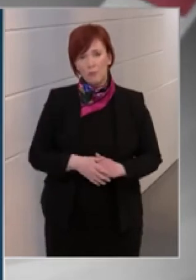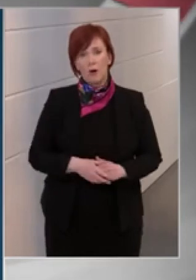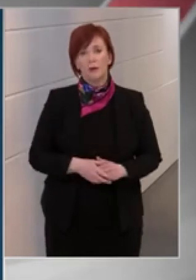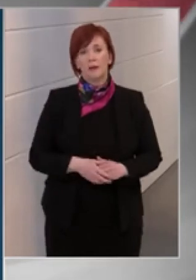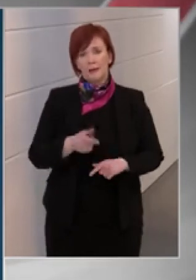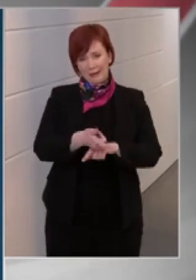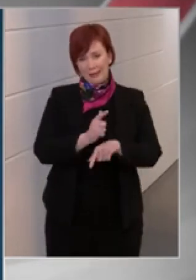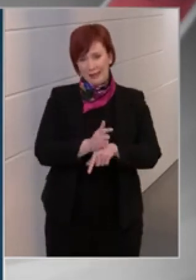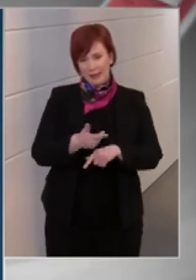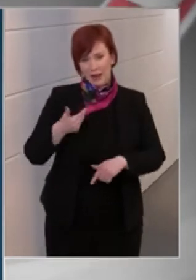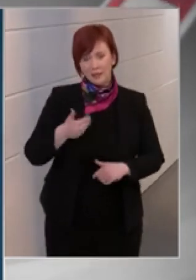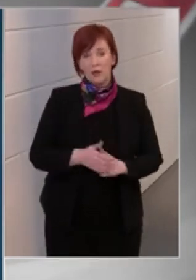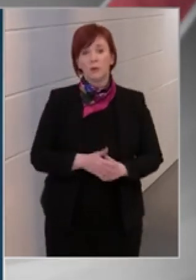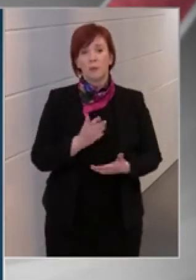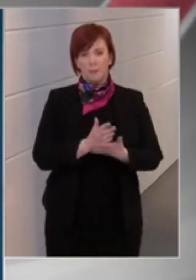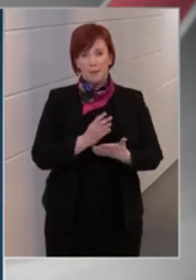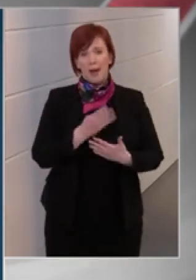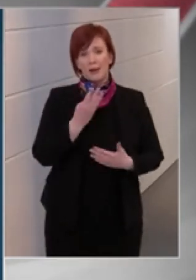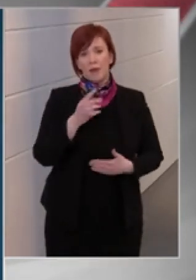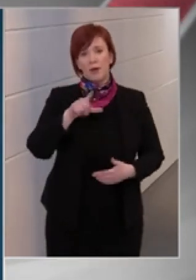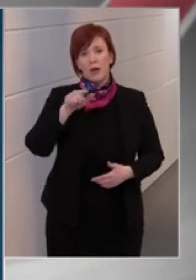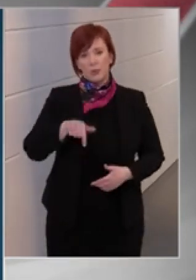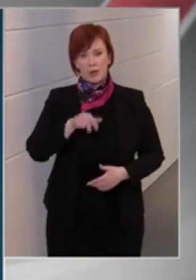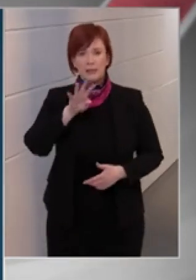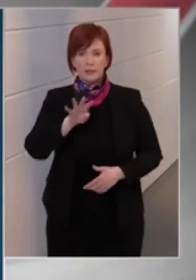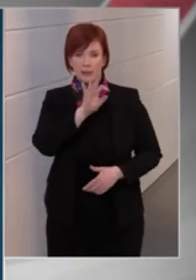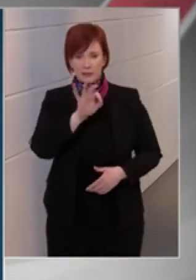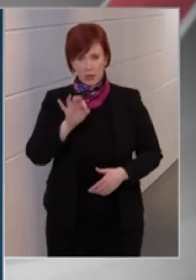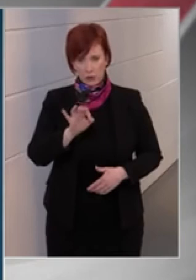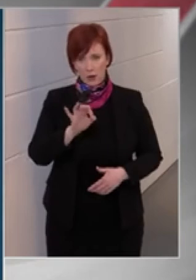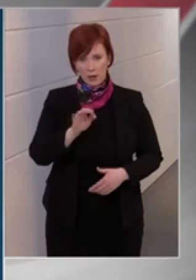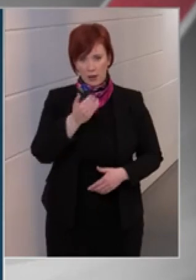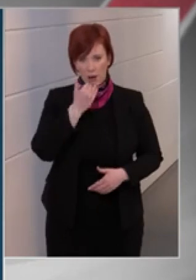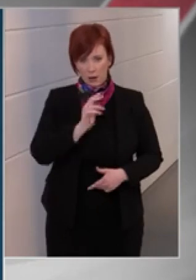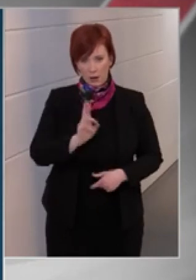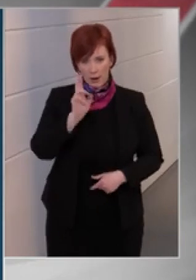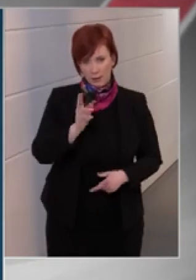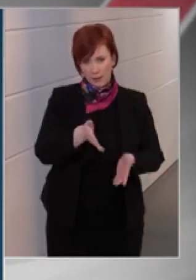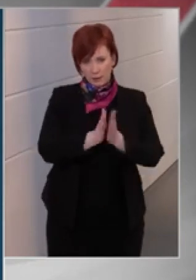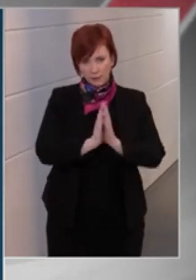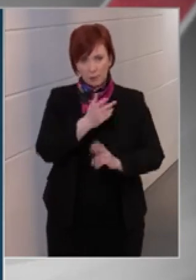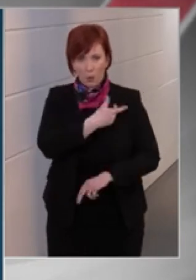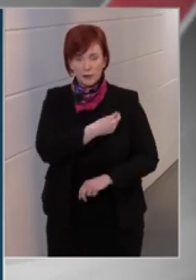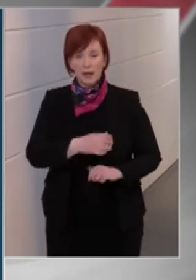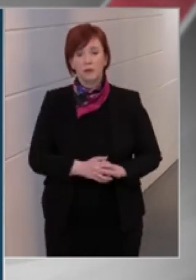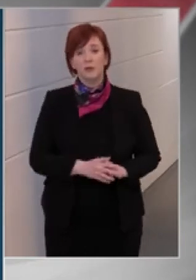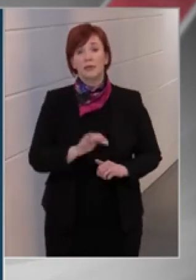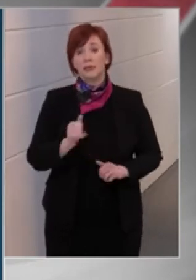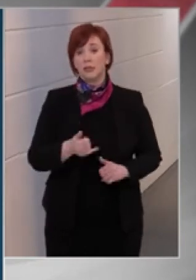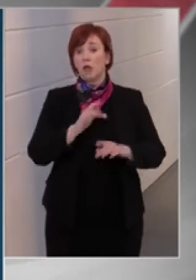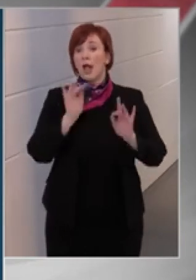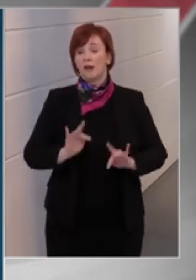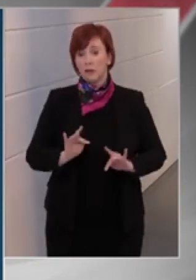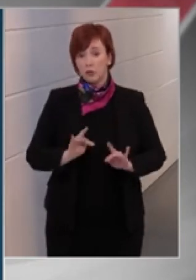két héttel ezelőtt 42,4 százalékra nőtt ez az arány, és a legfrissebb mostani